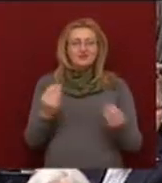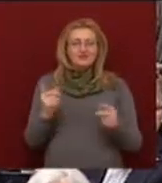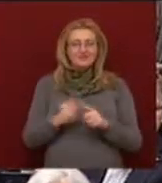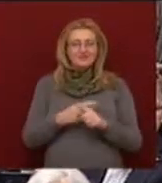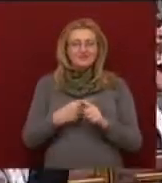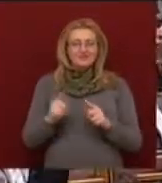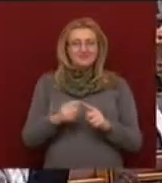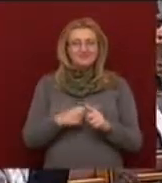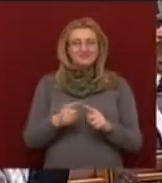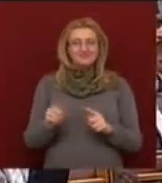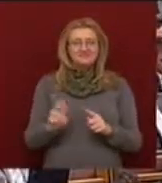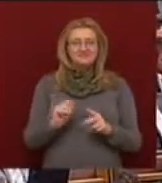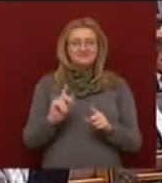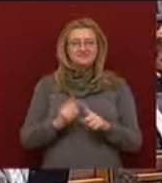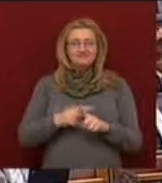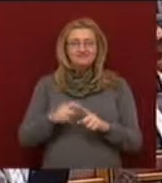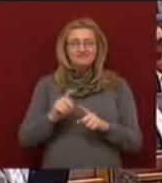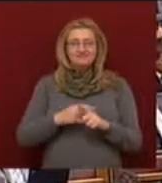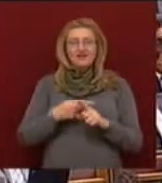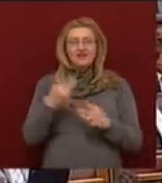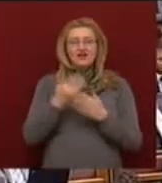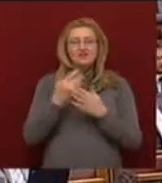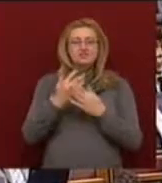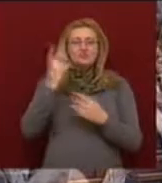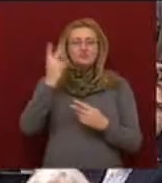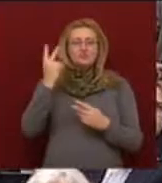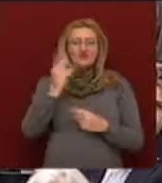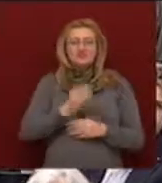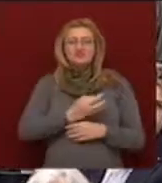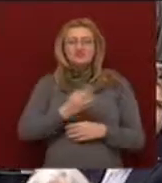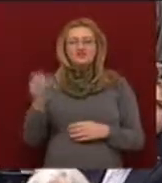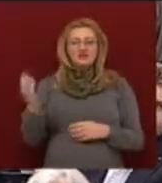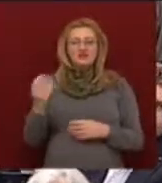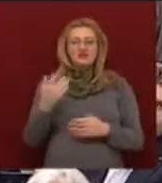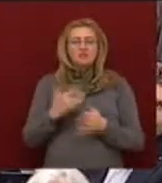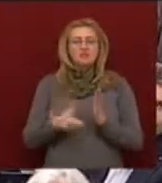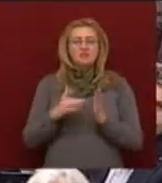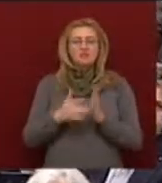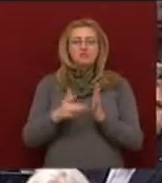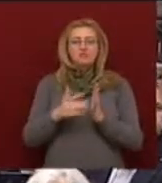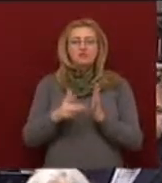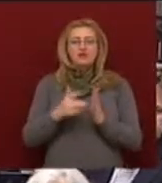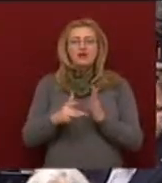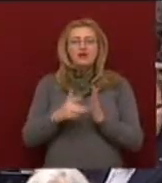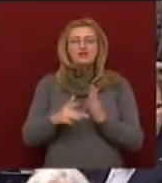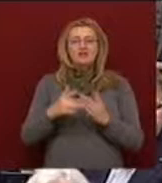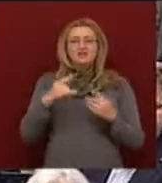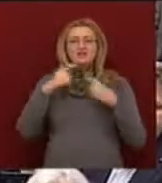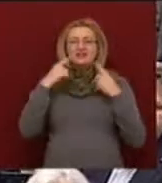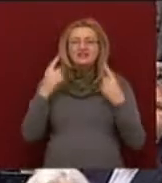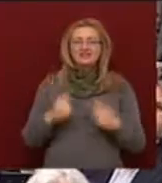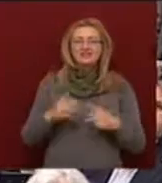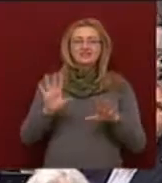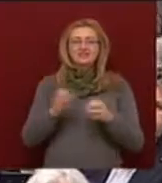sokszor gazdasági műveltség nélkül próbál statáriális ítéletet alkotni,